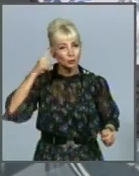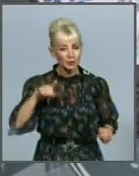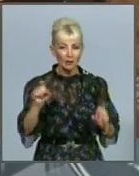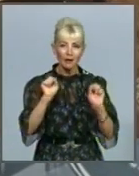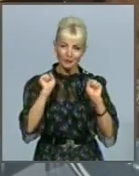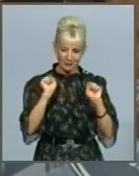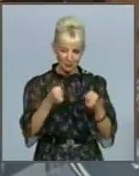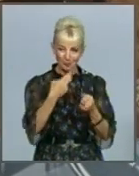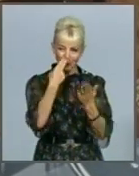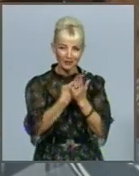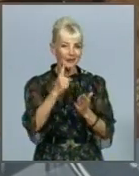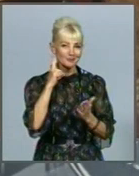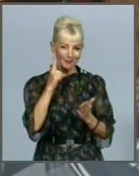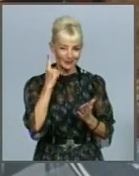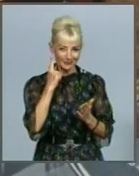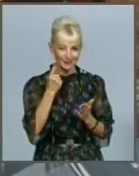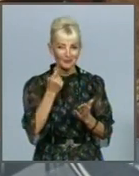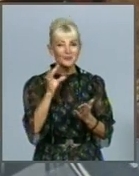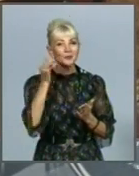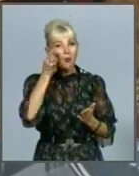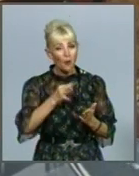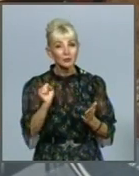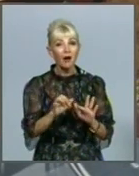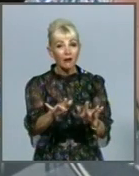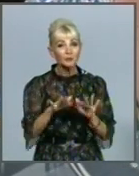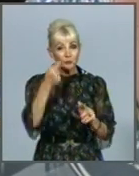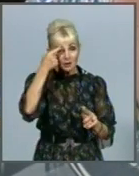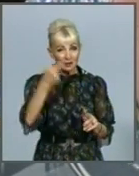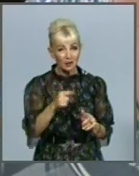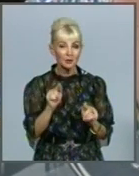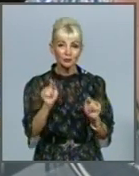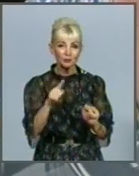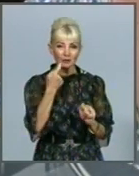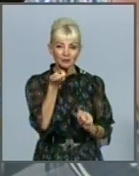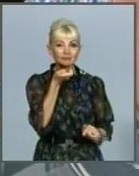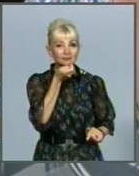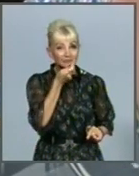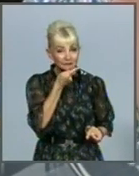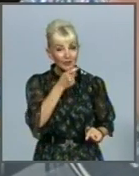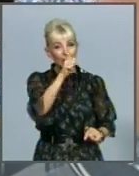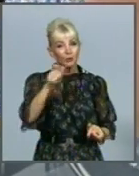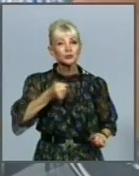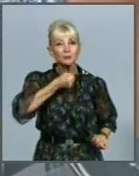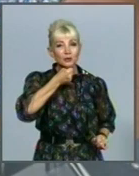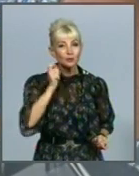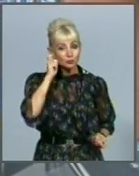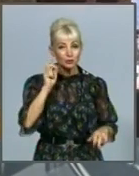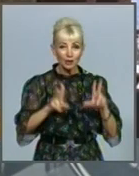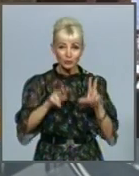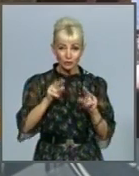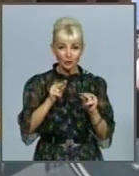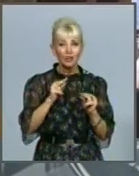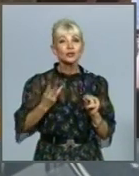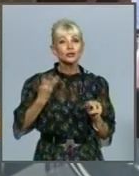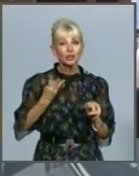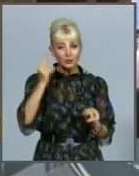фору молодим. А от щодо комп'ютерної грамотності, то тут кажуть про Галина. Тож людей поважного віку, бажаючих вивчити